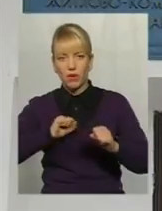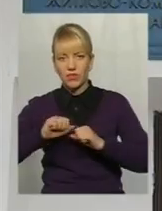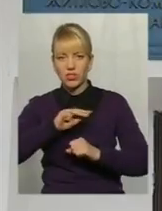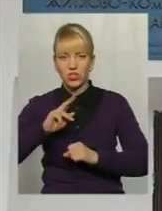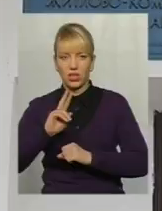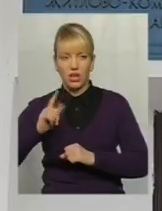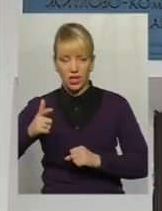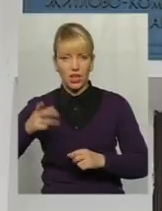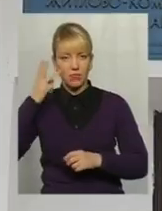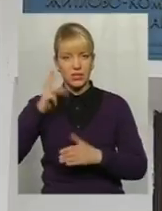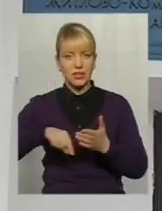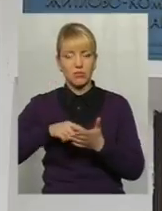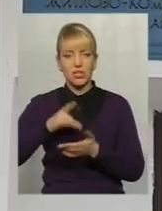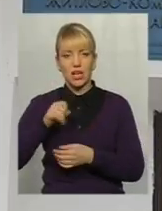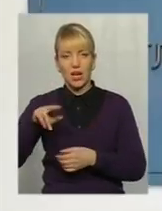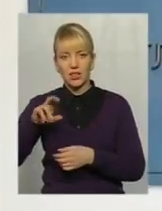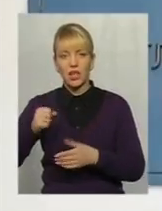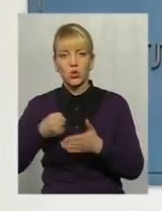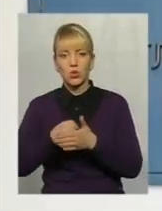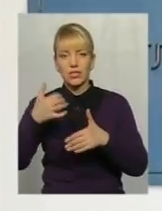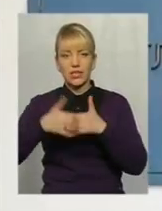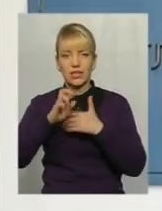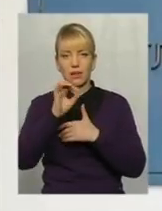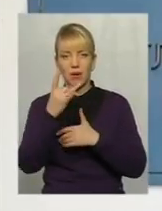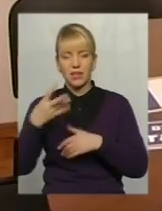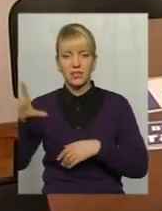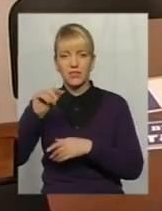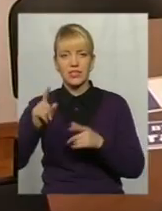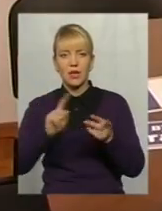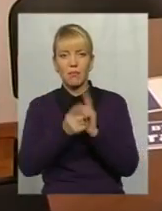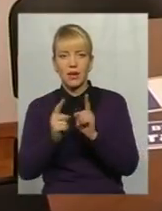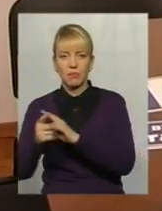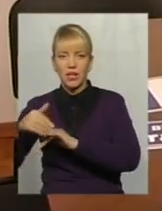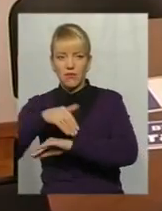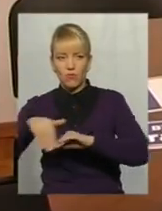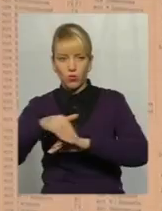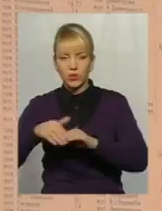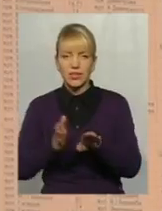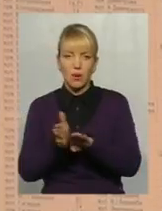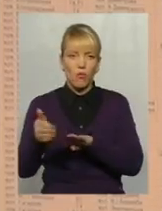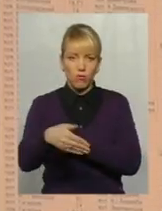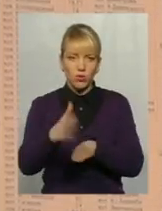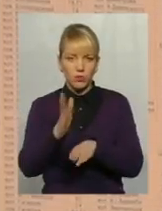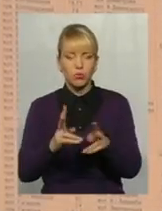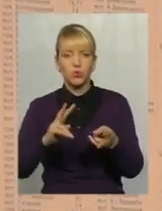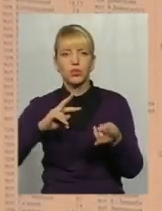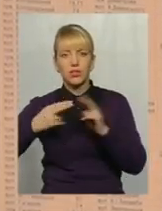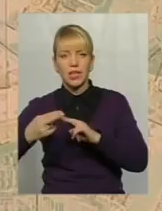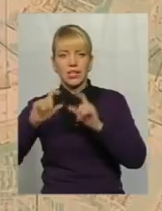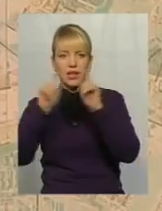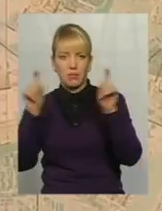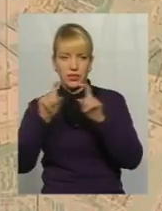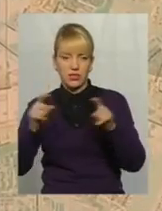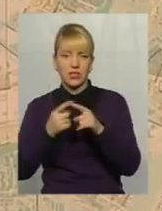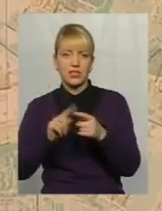господарства Хмельницької міської ради, до середини березня усі перейменовані вулиці та провулки будуть з новими табличками. Ціна питання